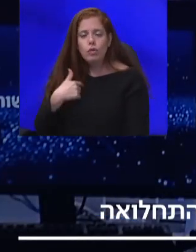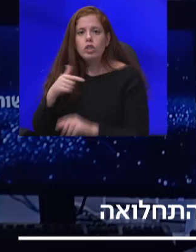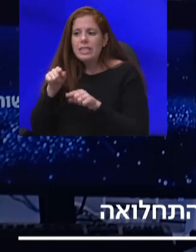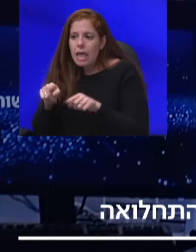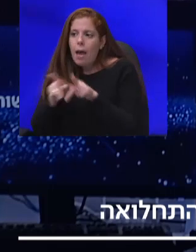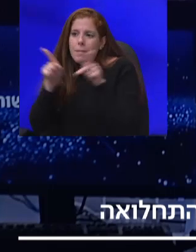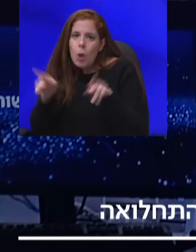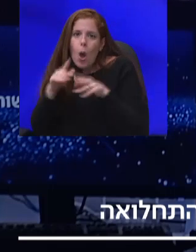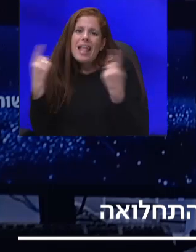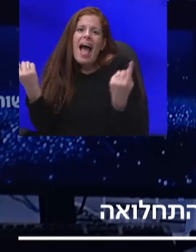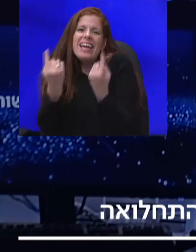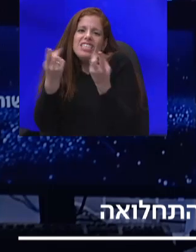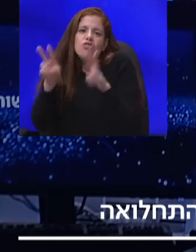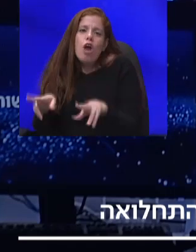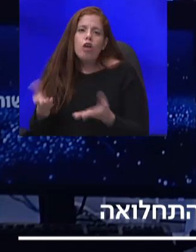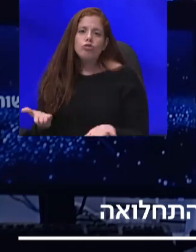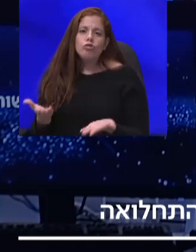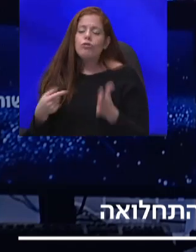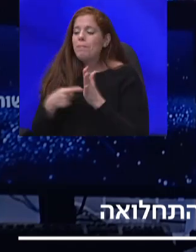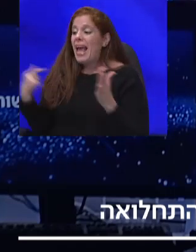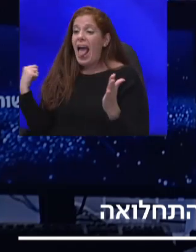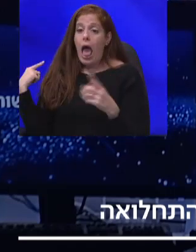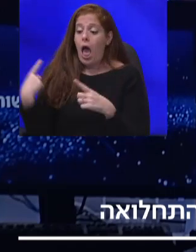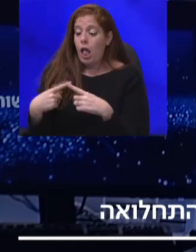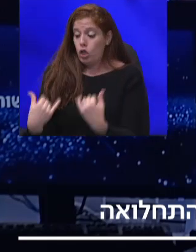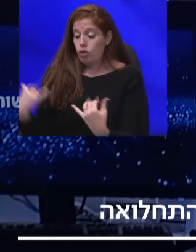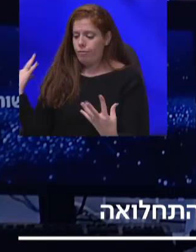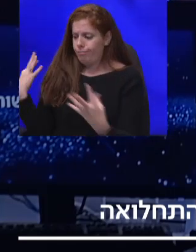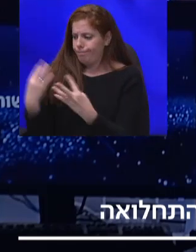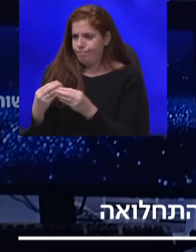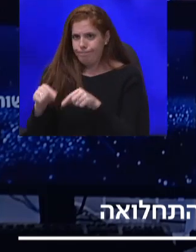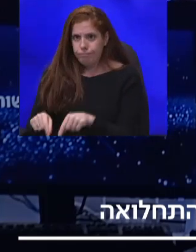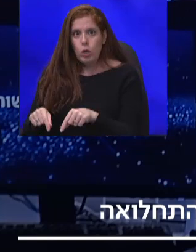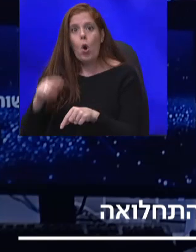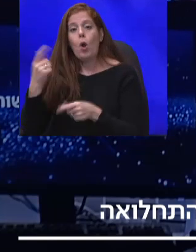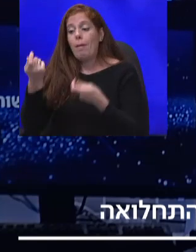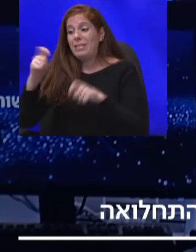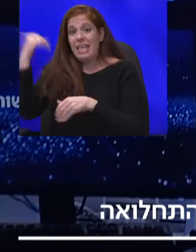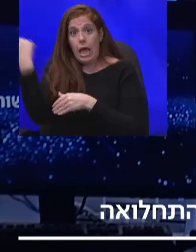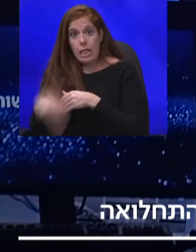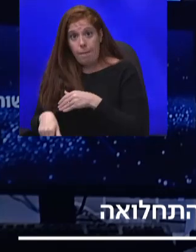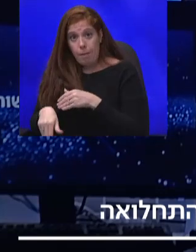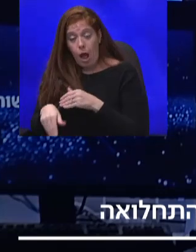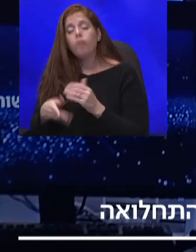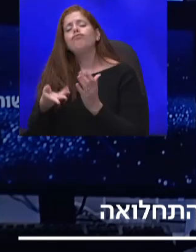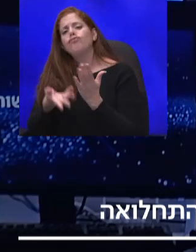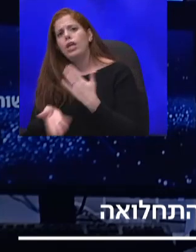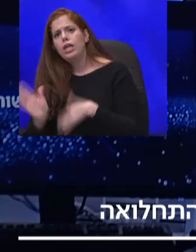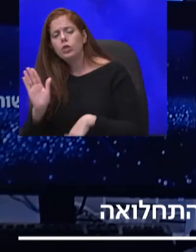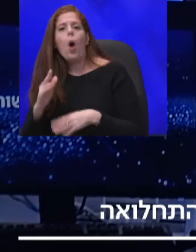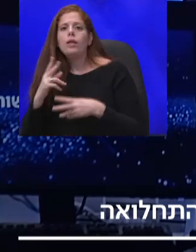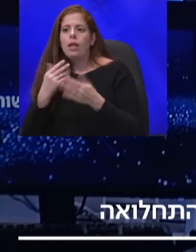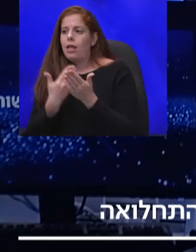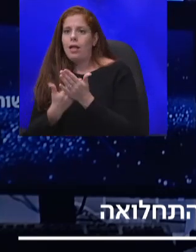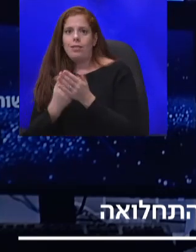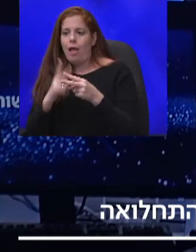כי עד עכשיו, בכל פעם שיצאו מן הסגר, אז בהתחלה הנתונים באמת לא עלו, כי עדיין היו בהשפעות הסגר, לאט לאט זה טיפס.